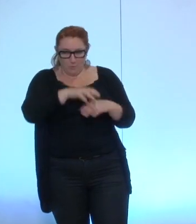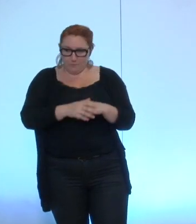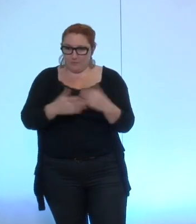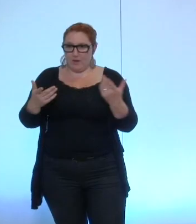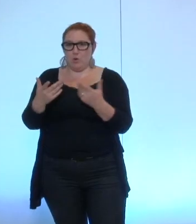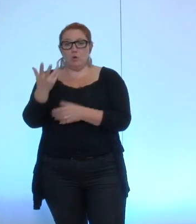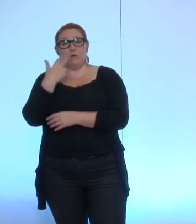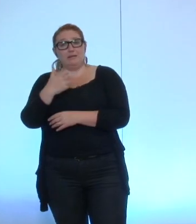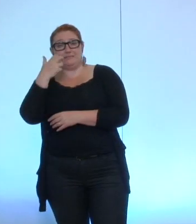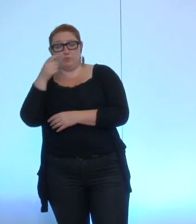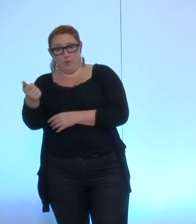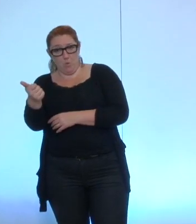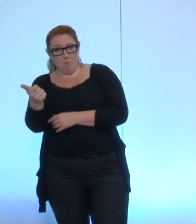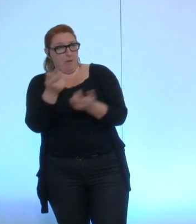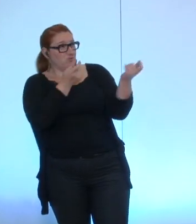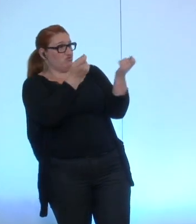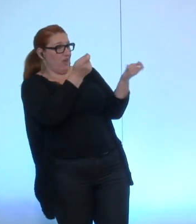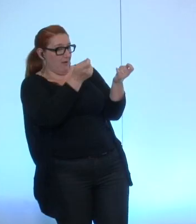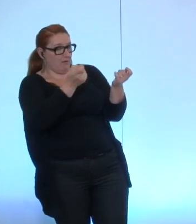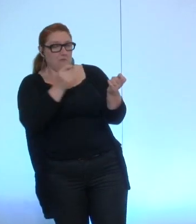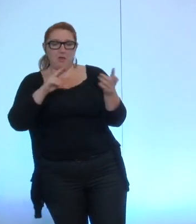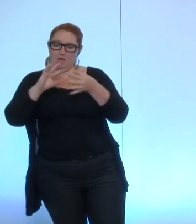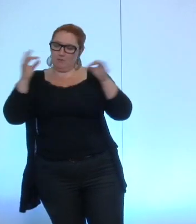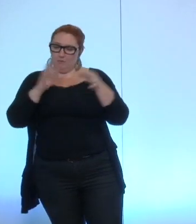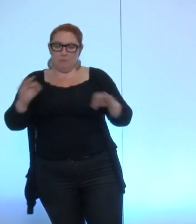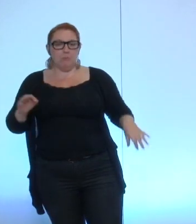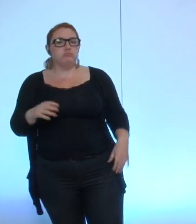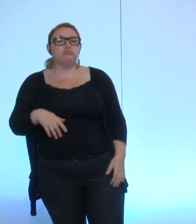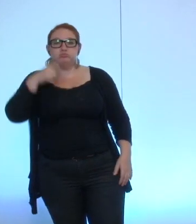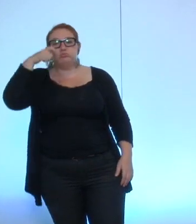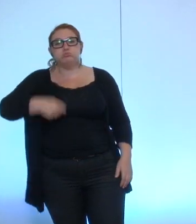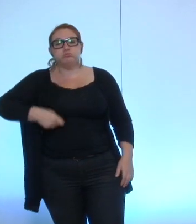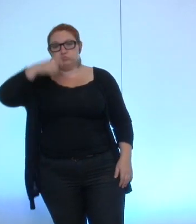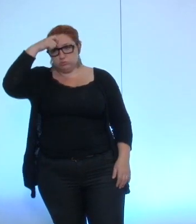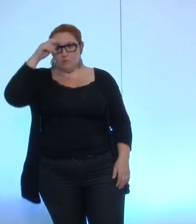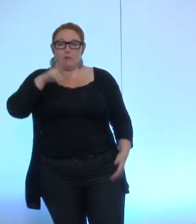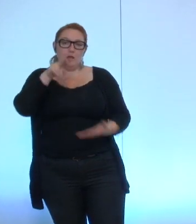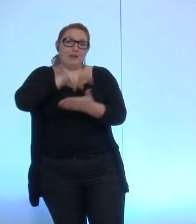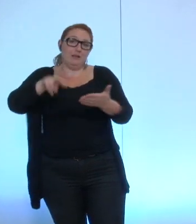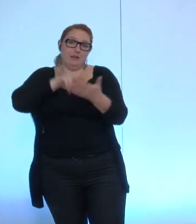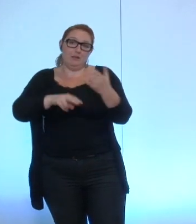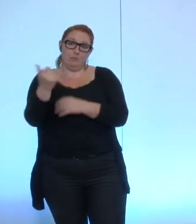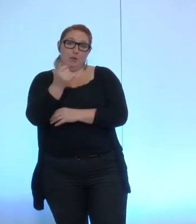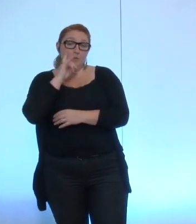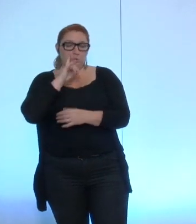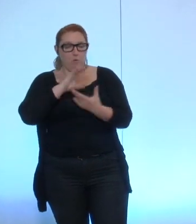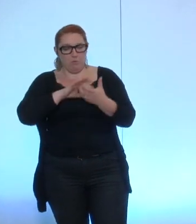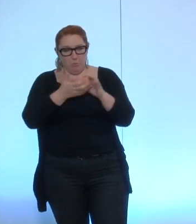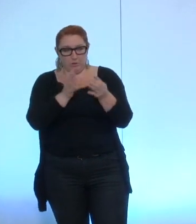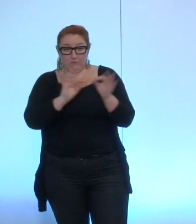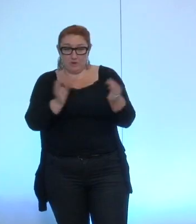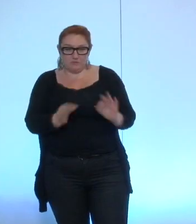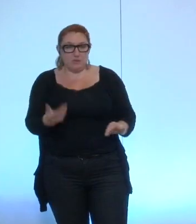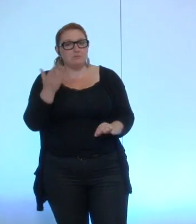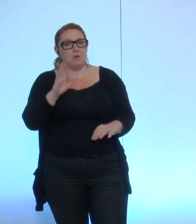de la collectivité est remarquable et je ne pas vous le lire parce que c'est peut-être un peu fastidieux mais je